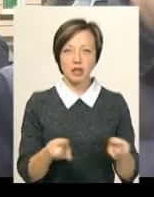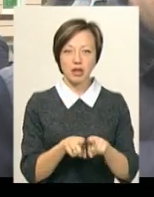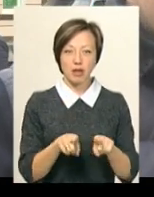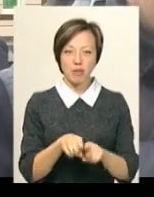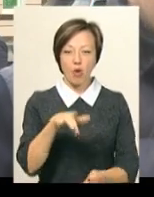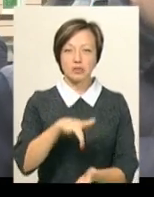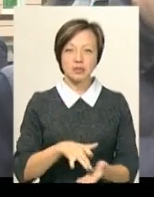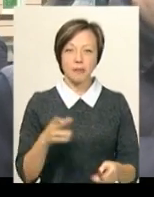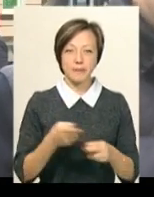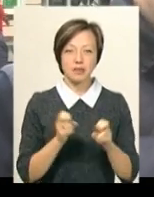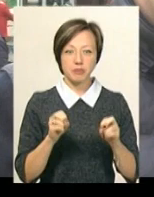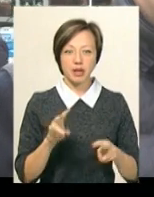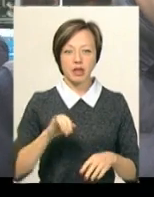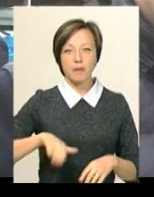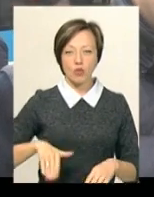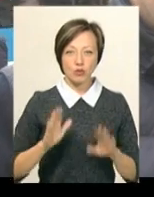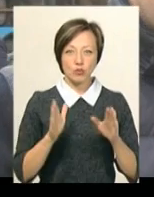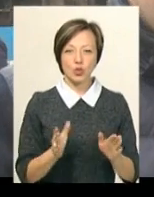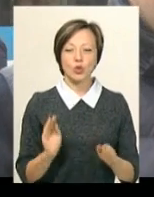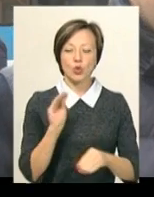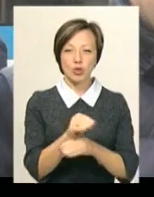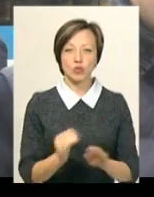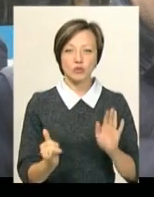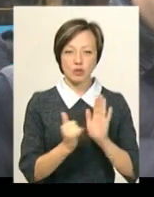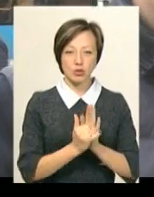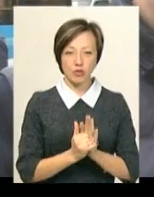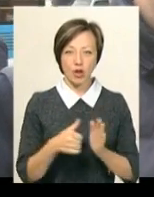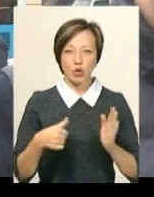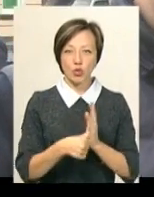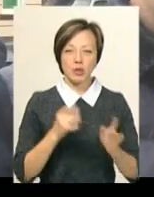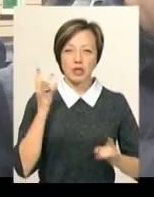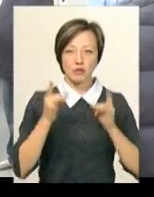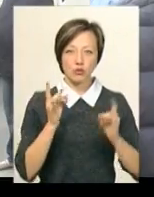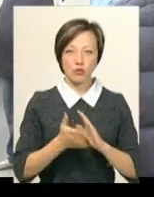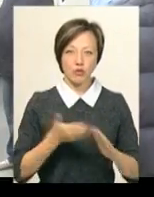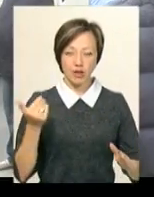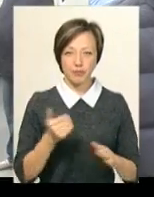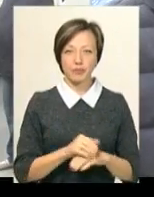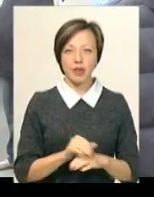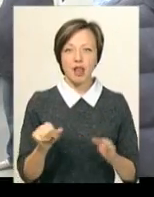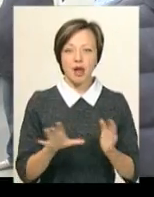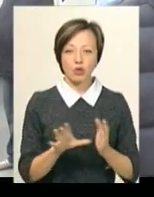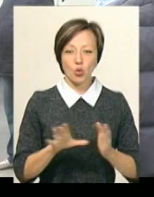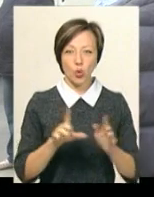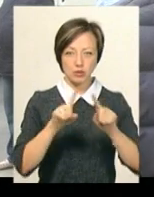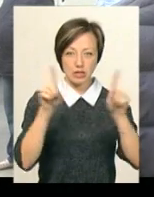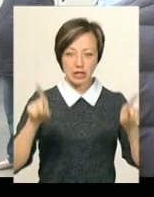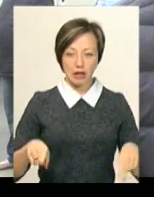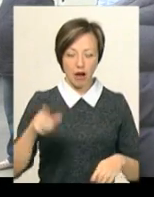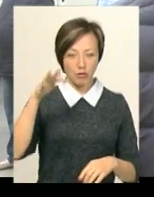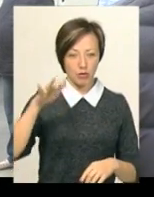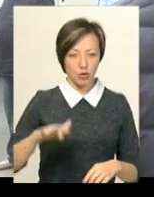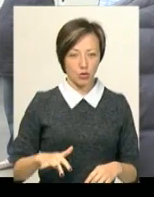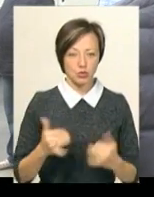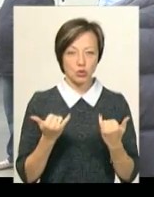острівцем безпеки. І потім ще буде довстановлена кнопка тривожного виклику. Електронне табло, яке встановлене сьогодні